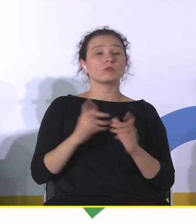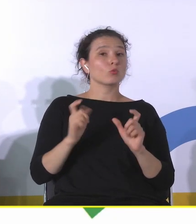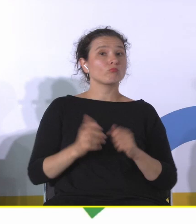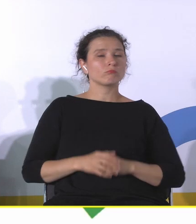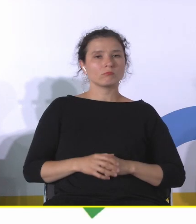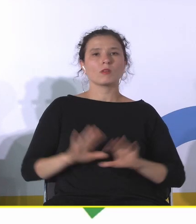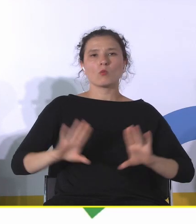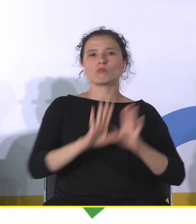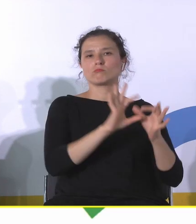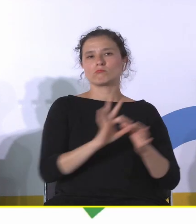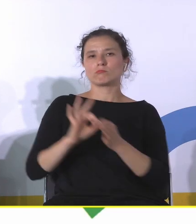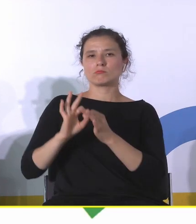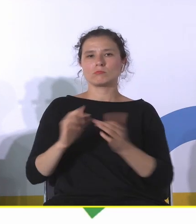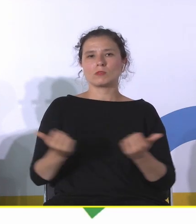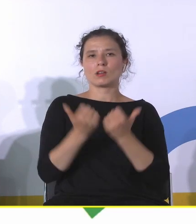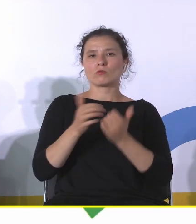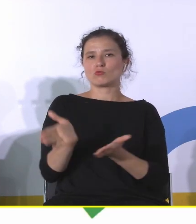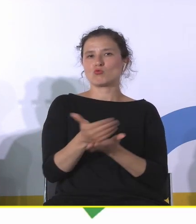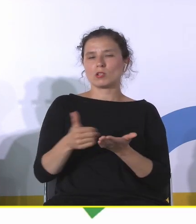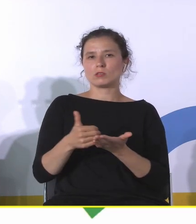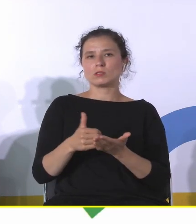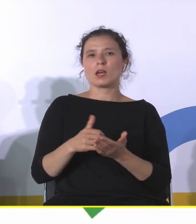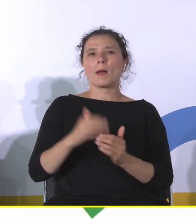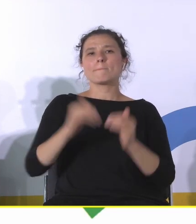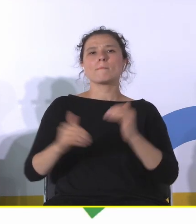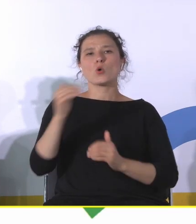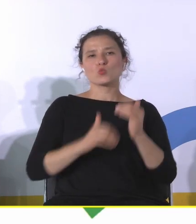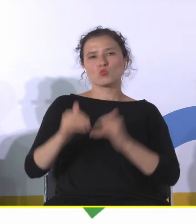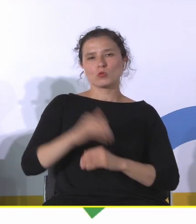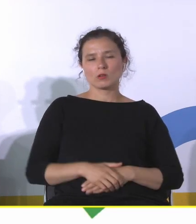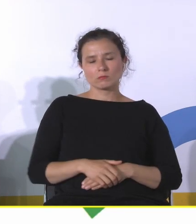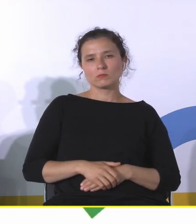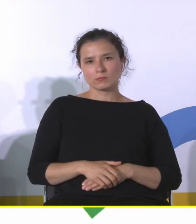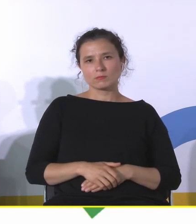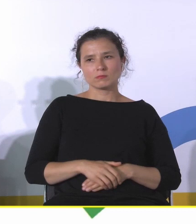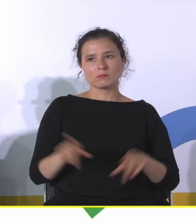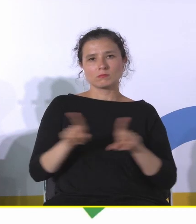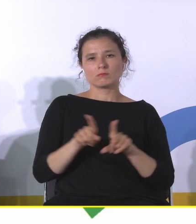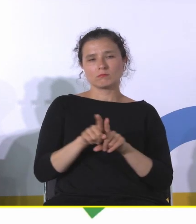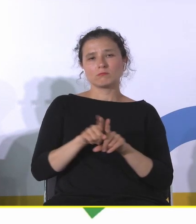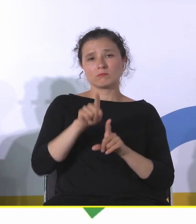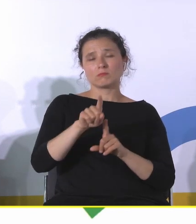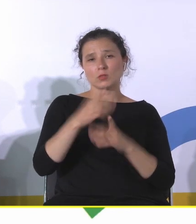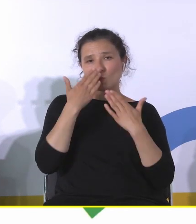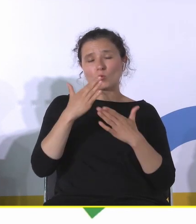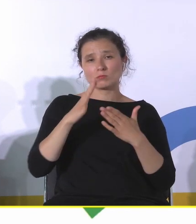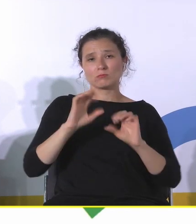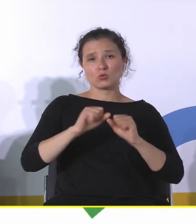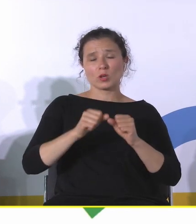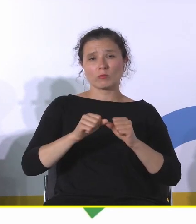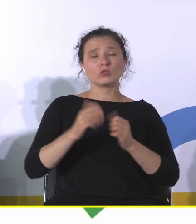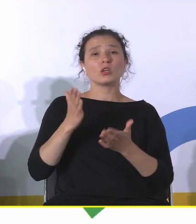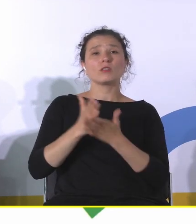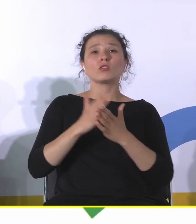związane z krakowską dzielnicą Podgórze, które notabene też wychodzi ze swoją działalnością poza mury, chociażby zajmując się